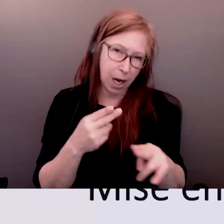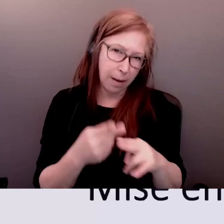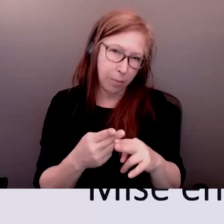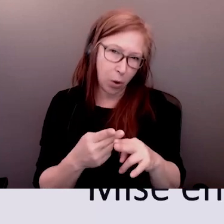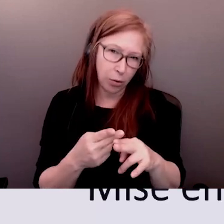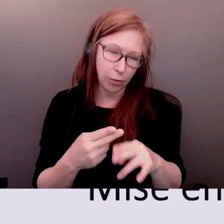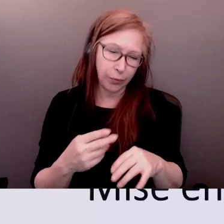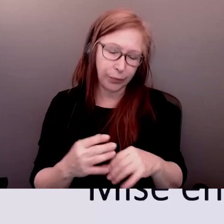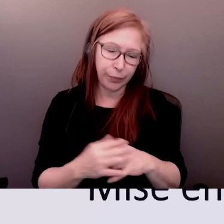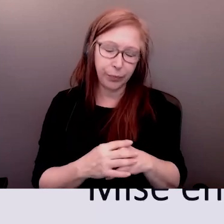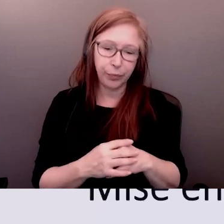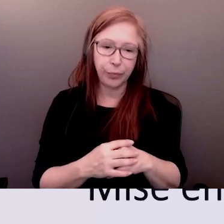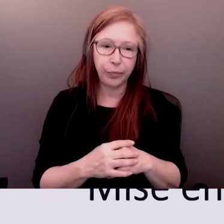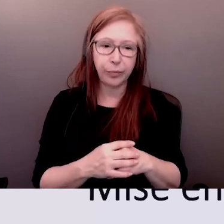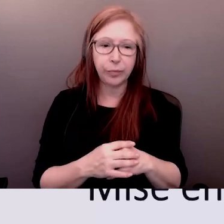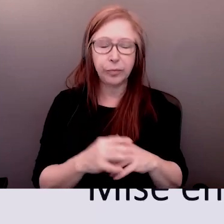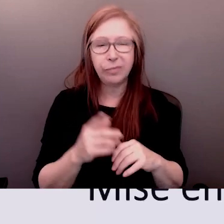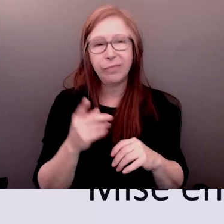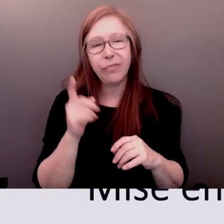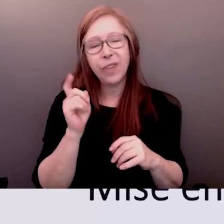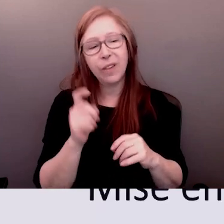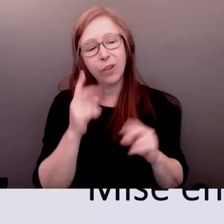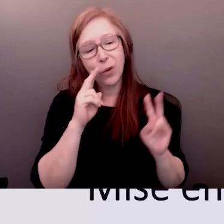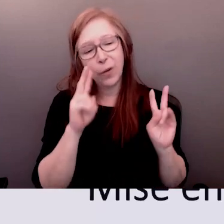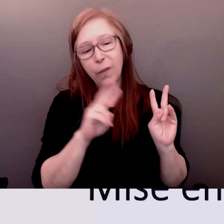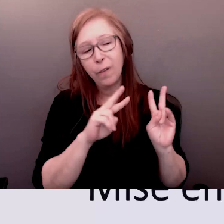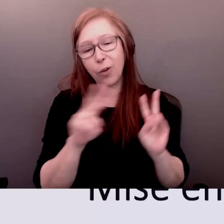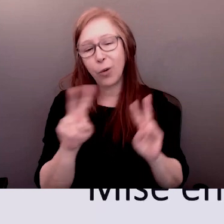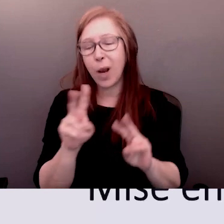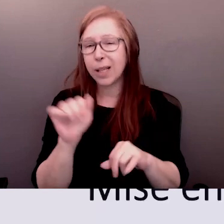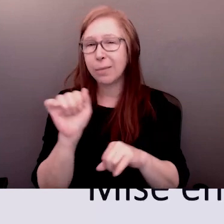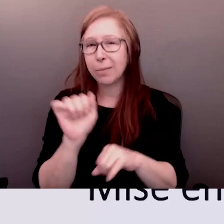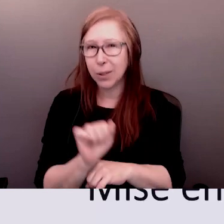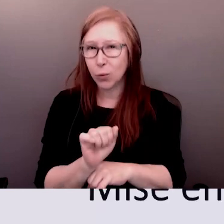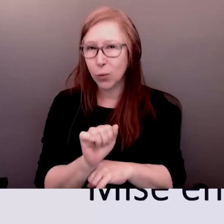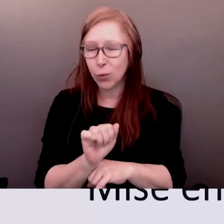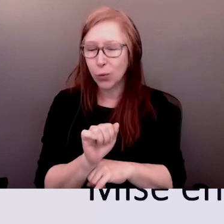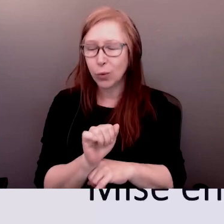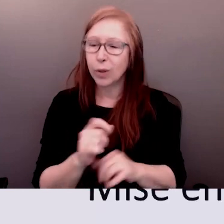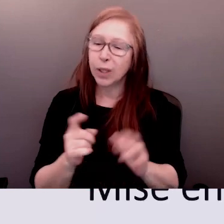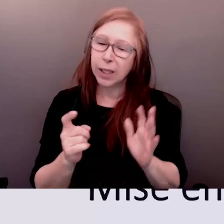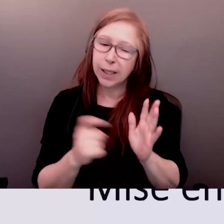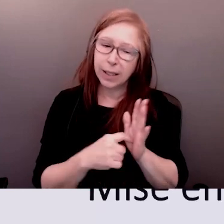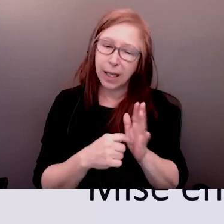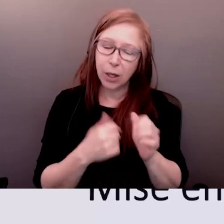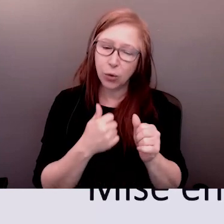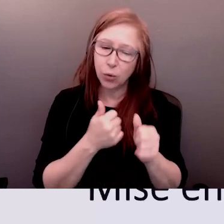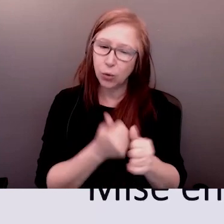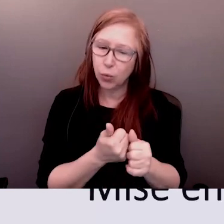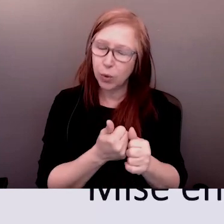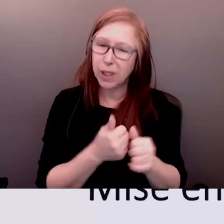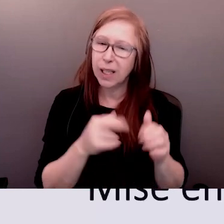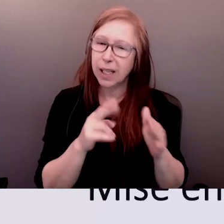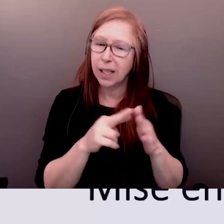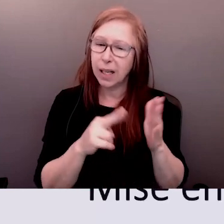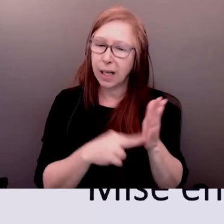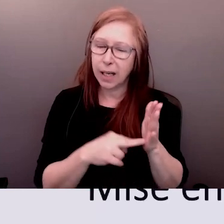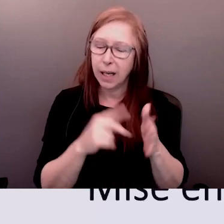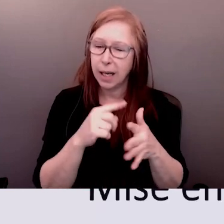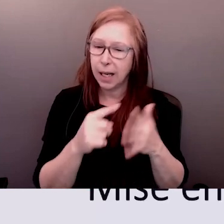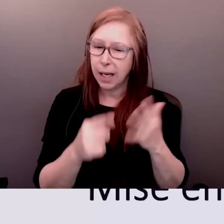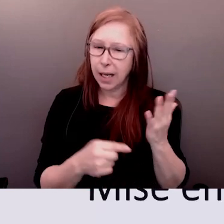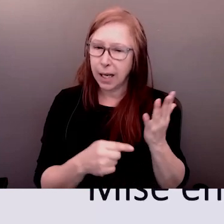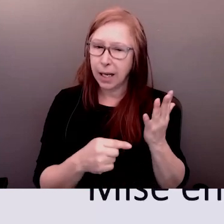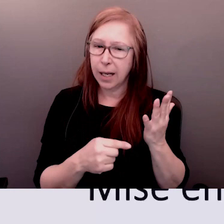nous nous engageons donc à collaborer avec des personnes ayant une expertise et de l'expérience dans l'intelligence des inégalités historiques